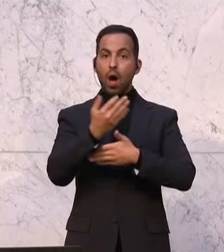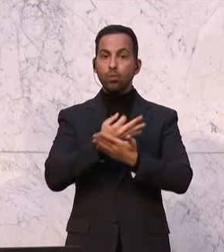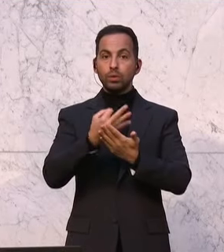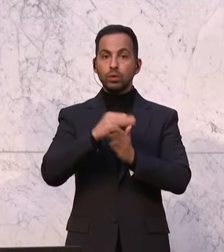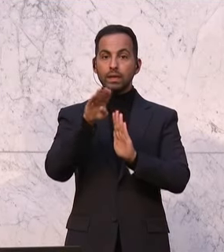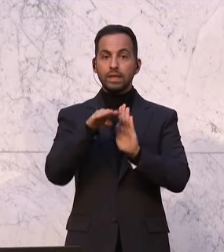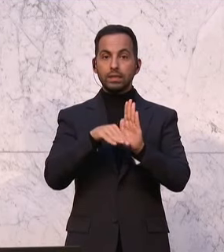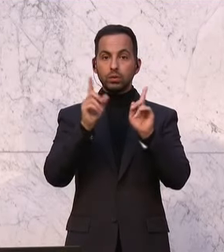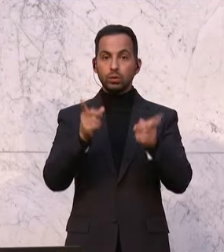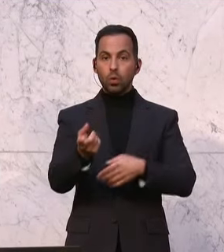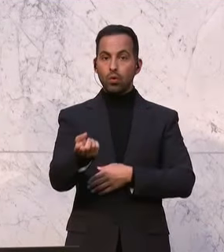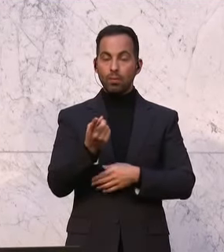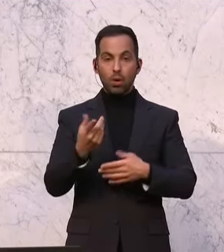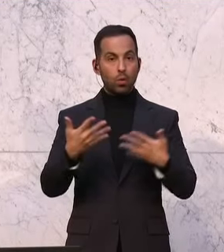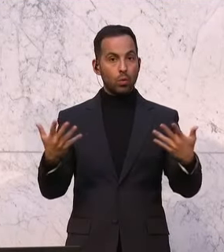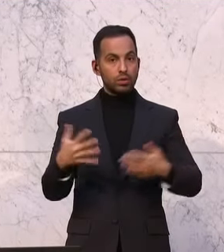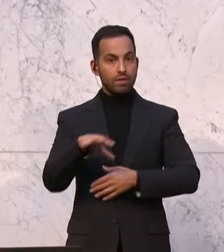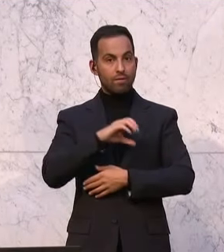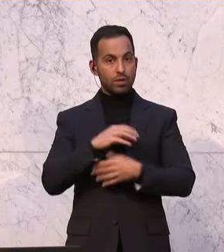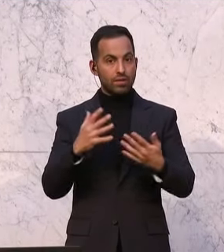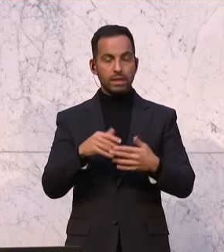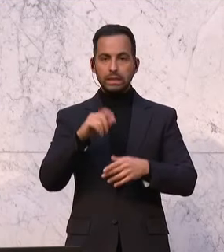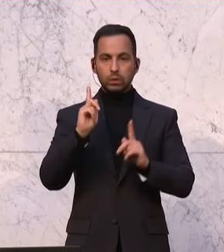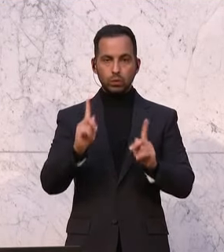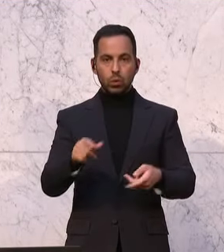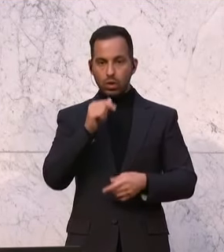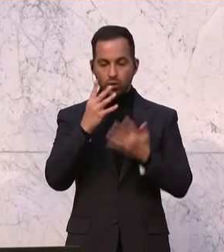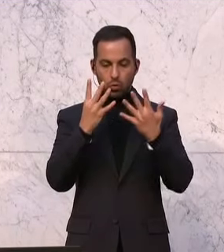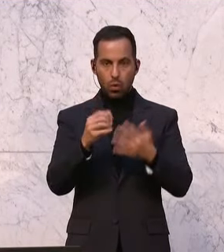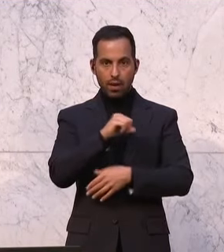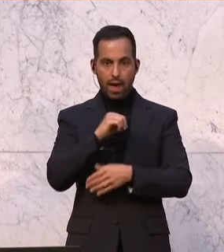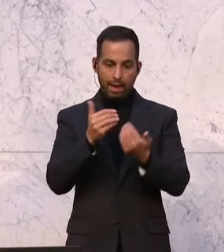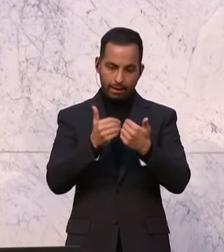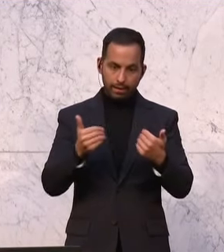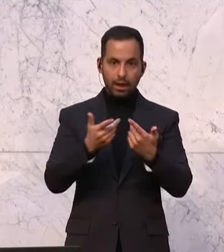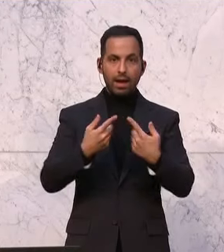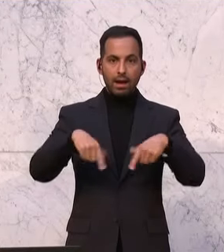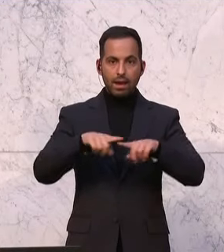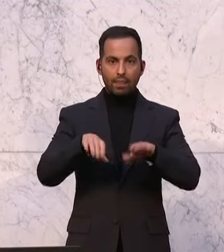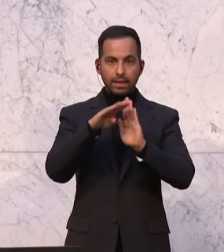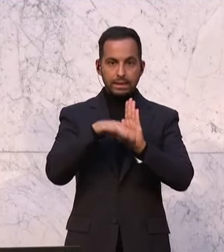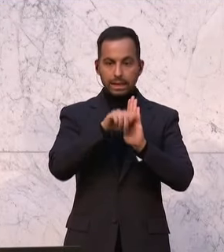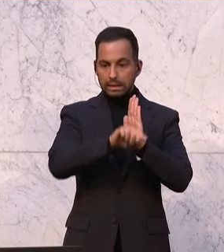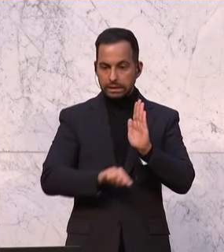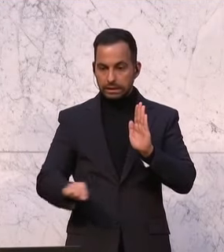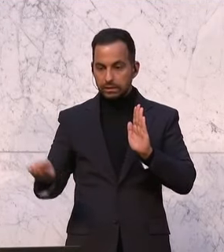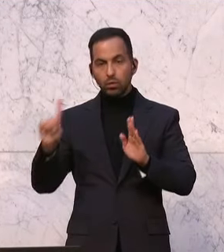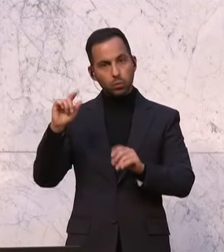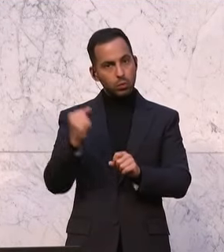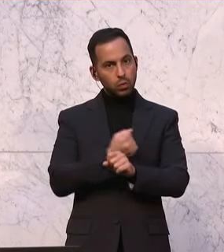Hat denn diesen Vorteil, dass es nicht neun eigene Landesgesetze braucht und das ist ein guter Inhalt.